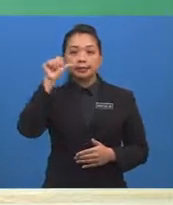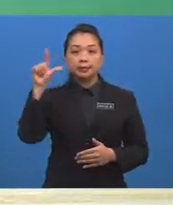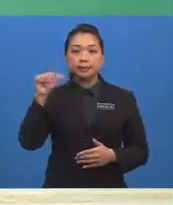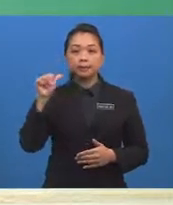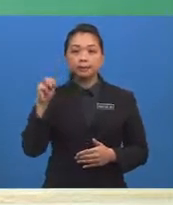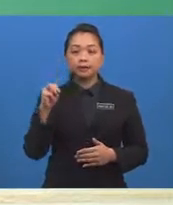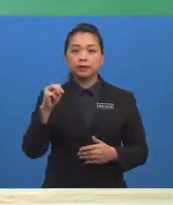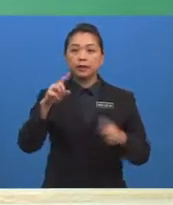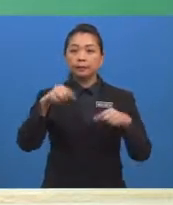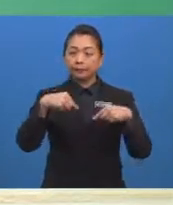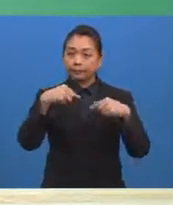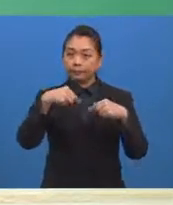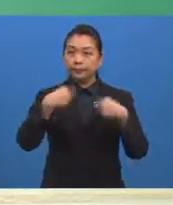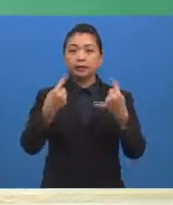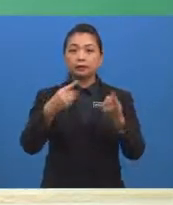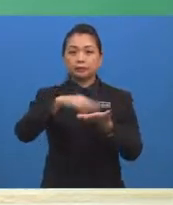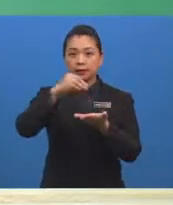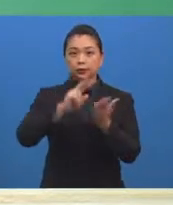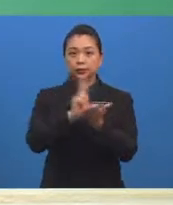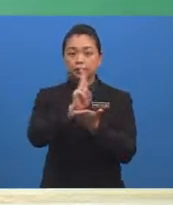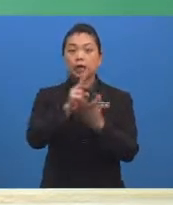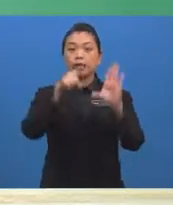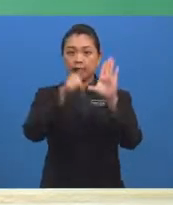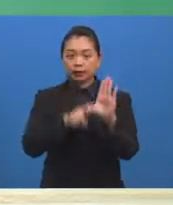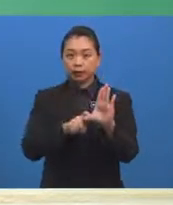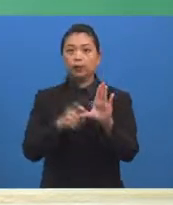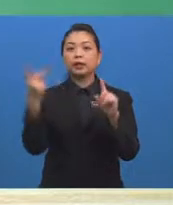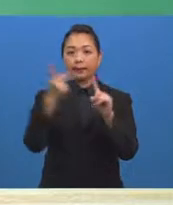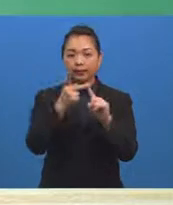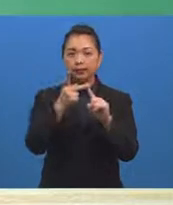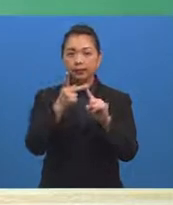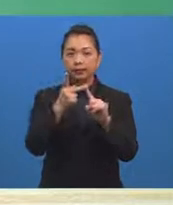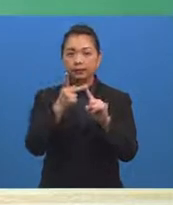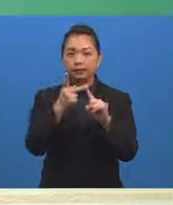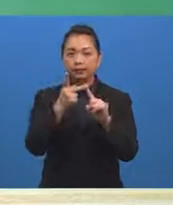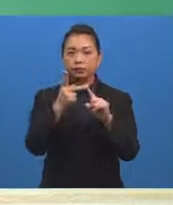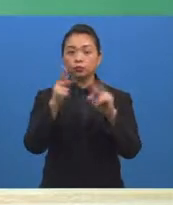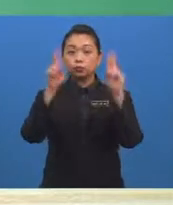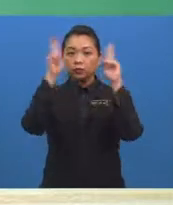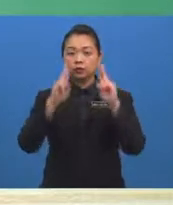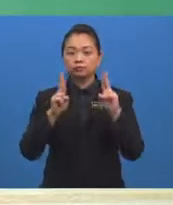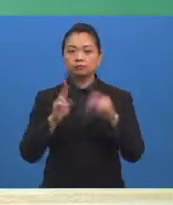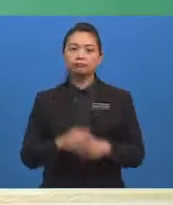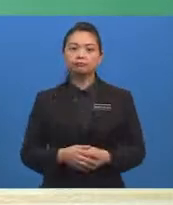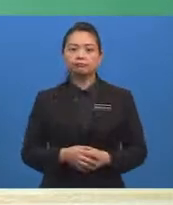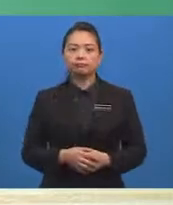pelajaran ke universiti bergantung kepada keputusan peperiksaannya